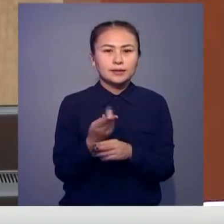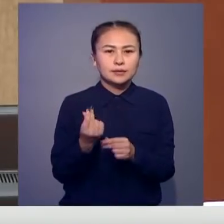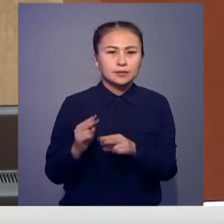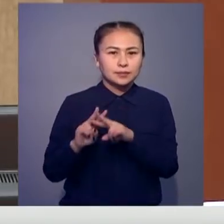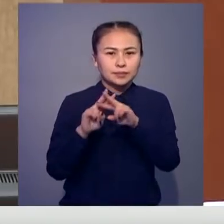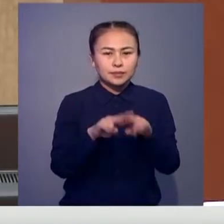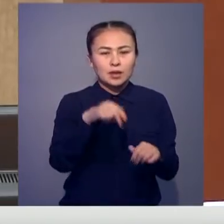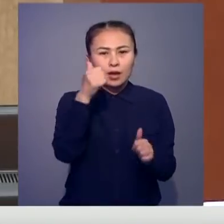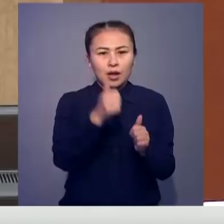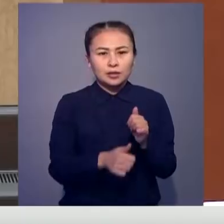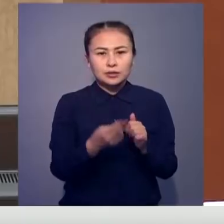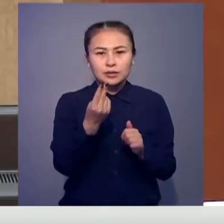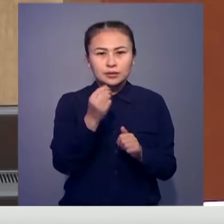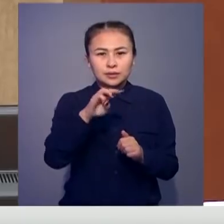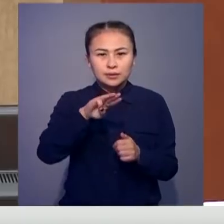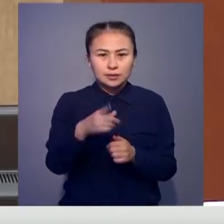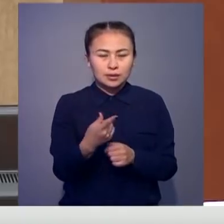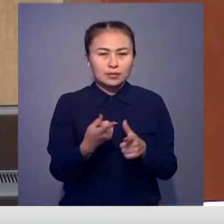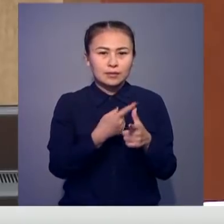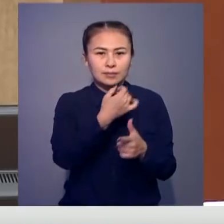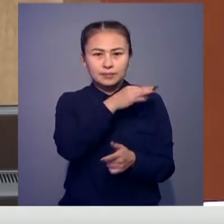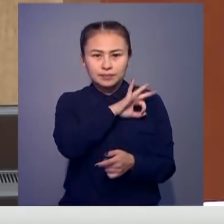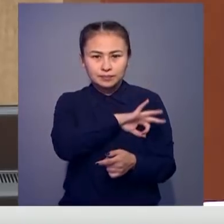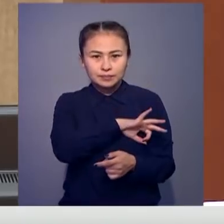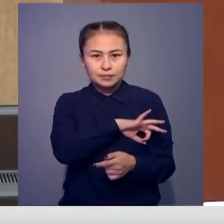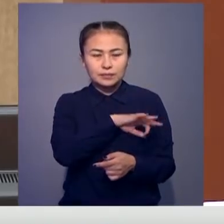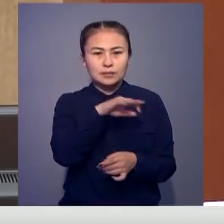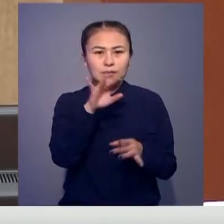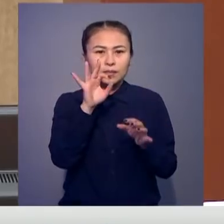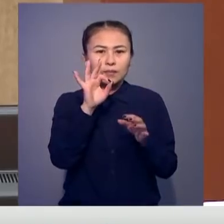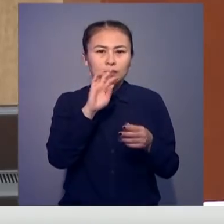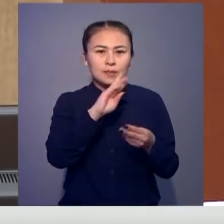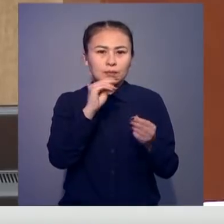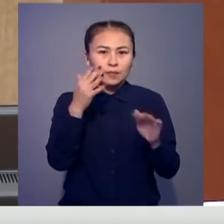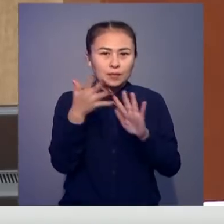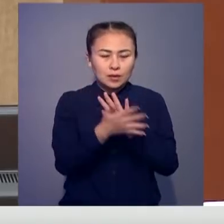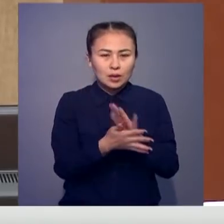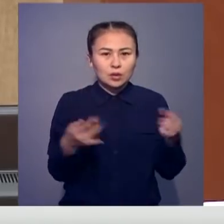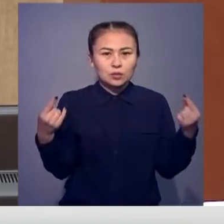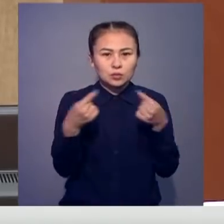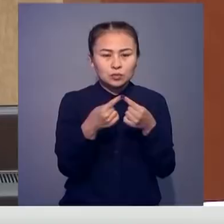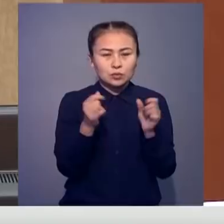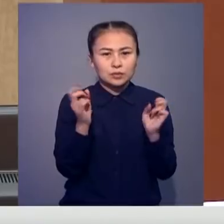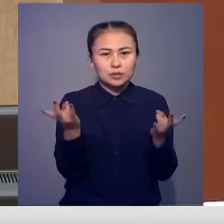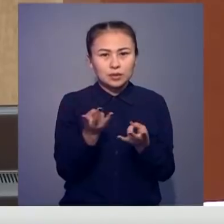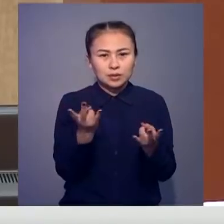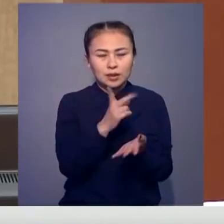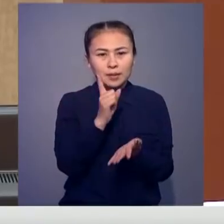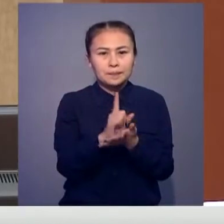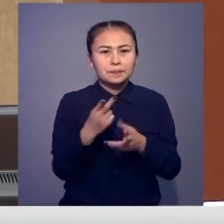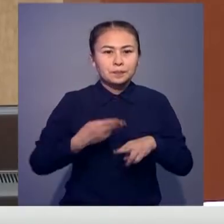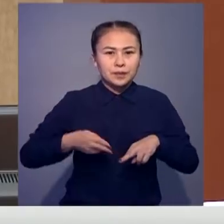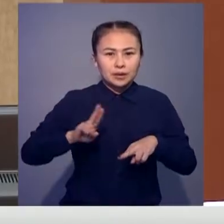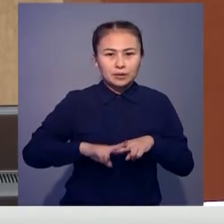әр бір тенге пайдалы жұмсалып өз нәтижесін беру керек. Сол